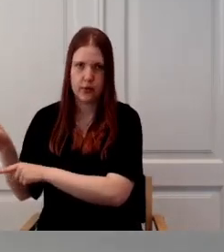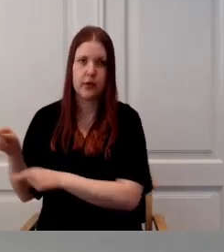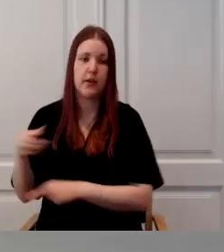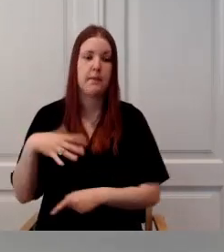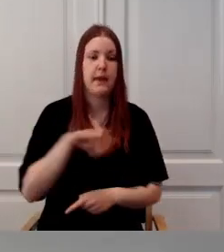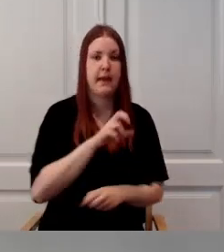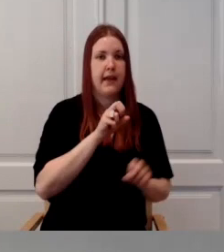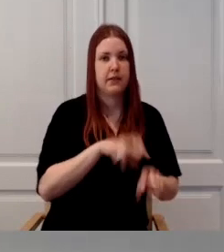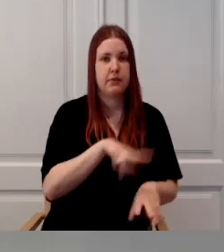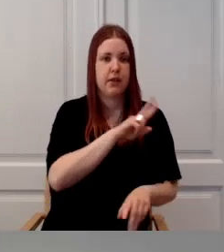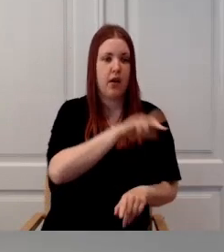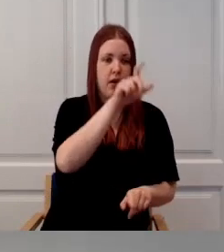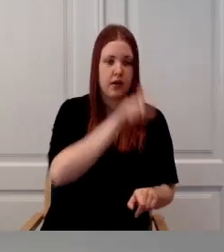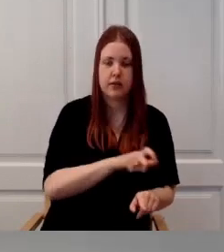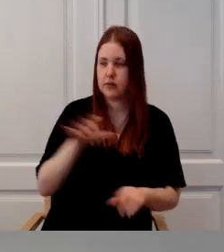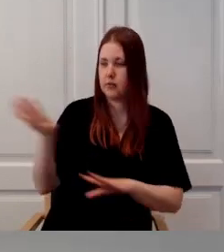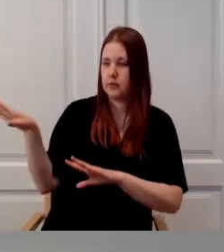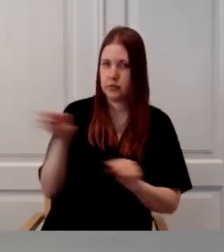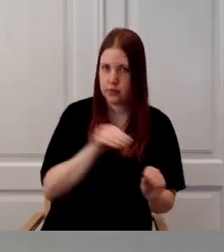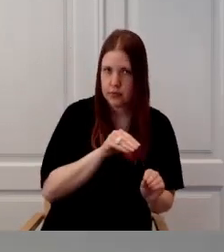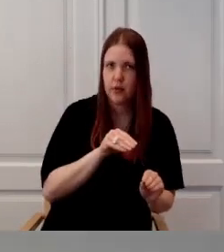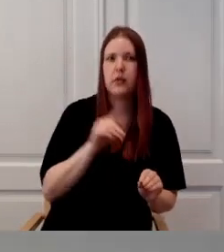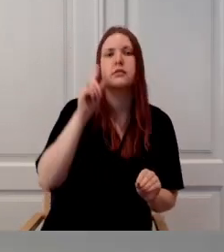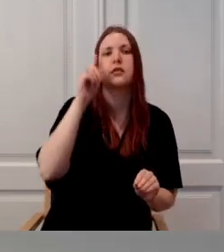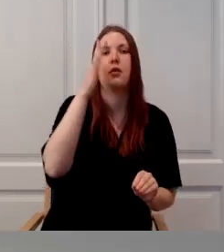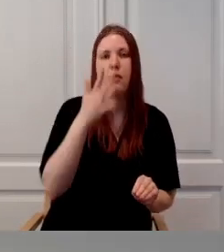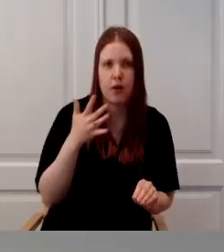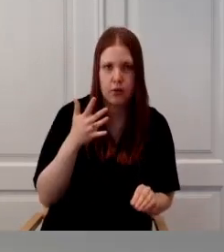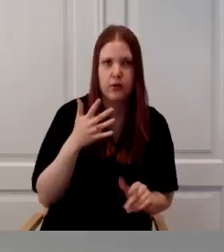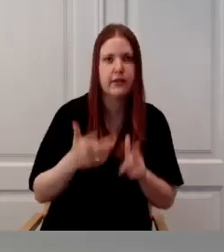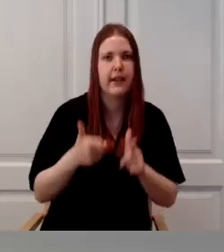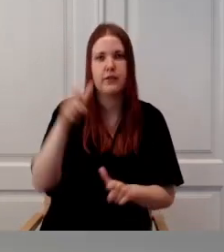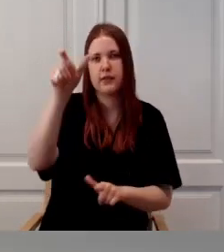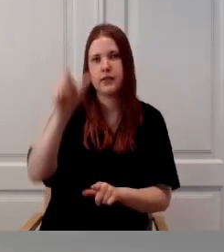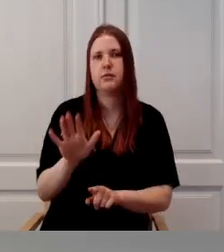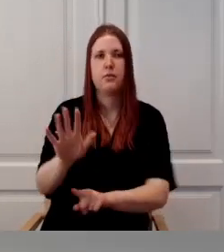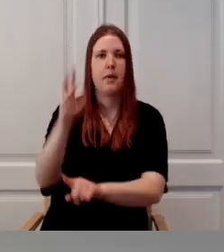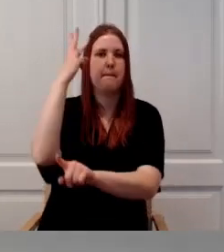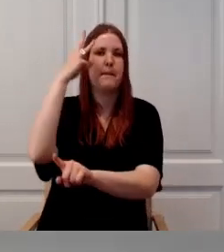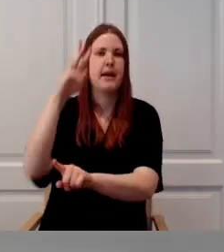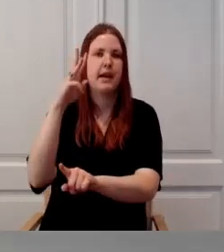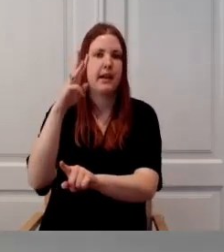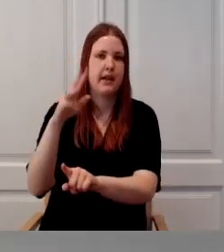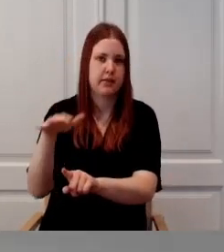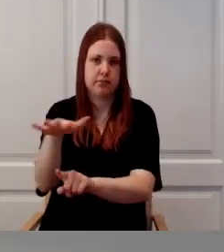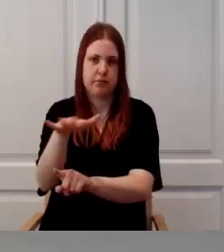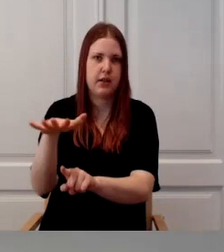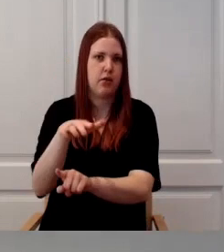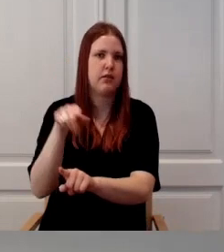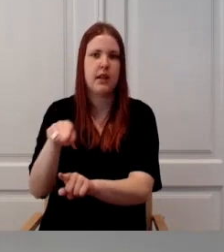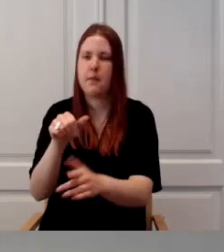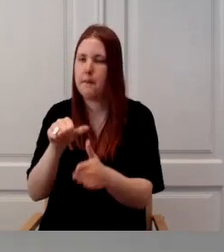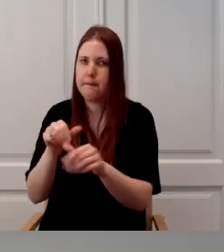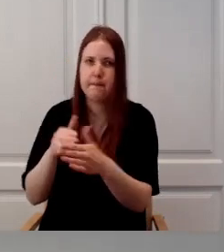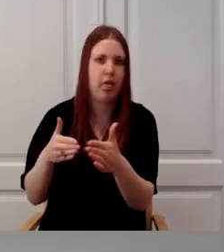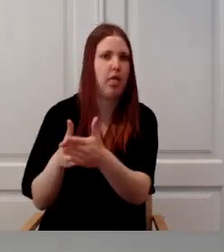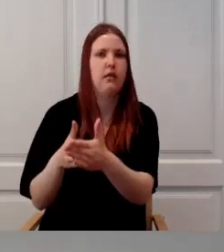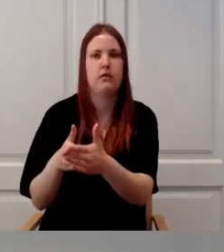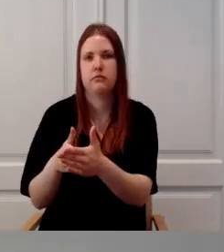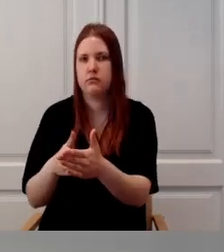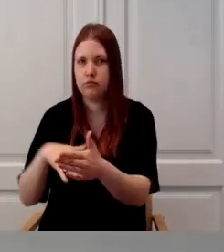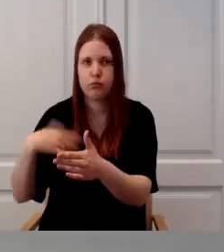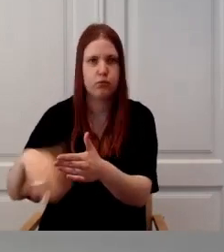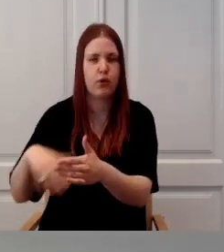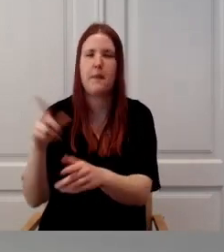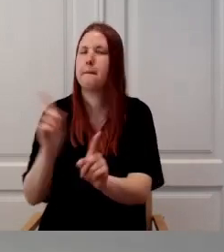nüüd siis järjest täpsema pildi, mis on meelde valdkonnast tegelikult inimese suurim piirang. Et varem oli seda natuke